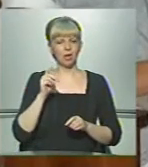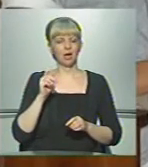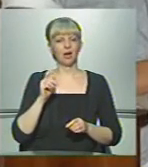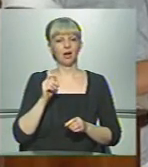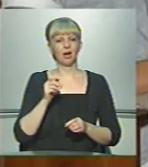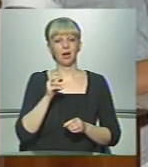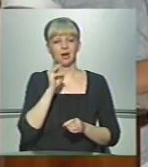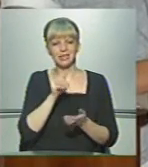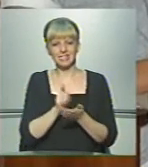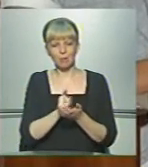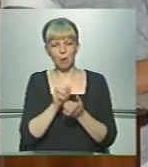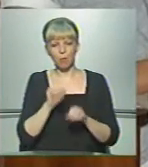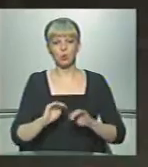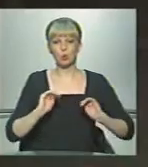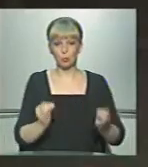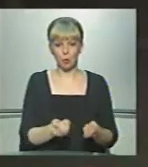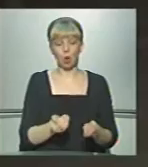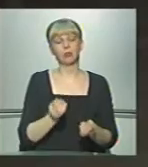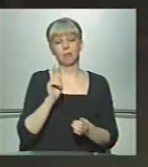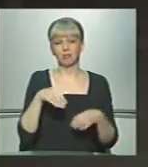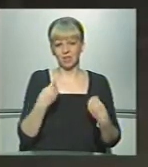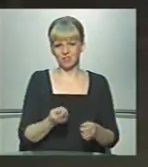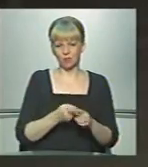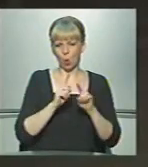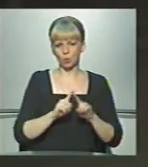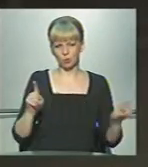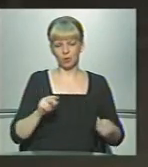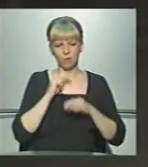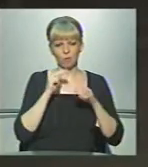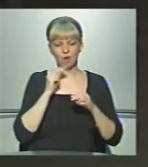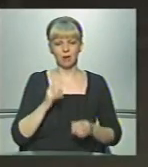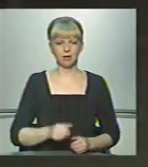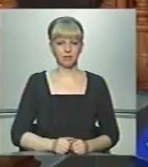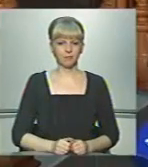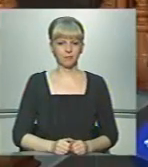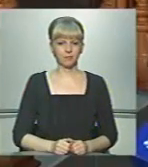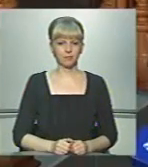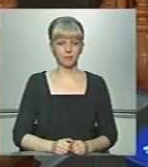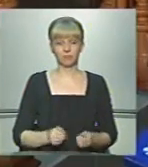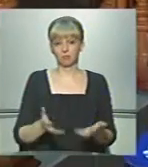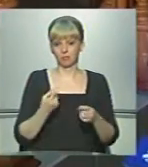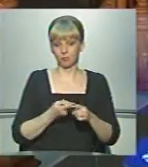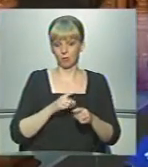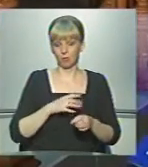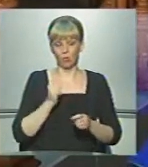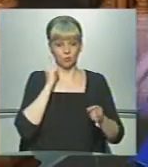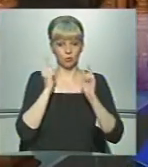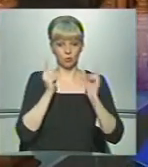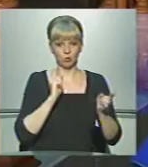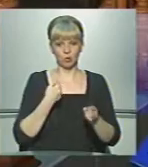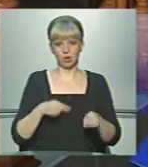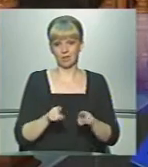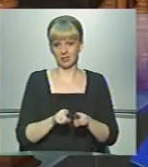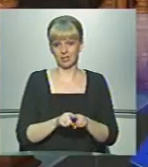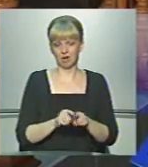можуть урізати. Однак тоді ще не надавала цьому особливої уваги. І, звісно, це для мене був шок, тому що я все